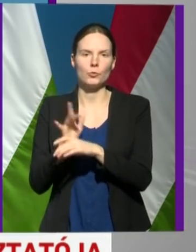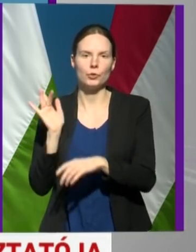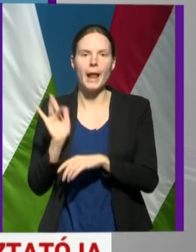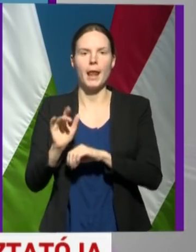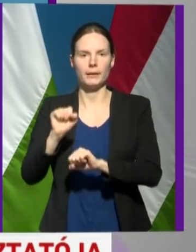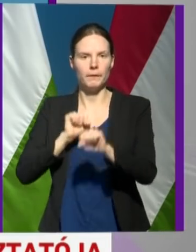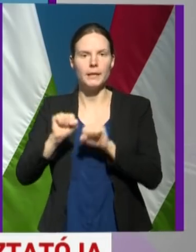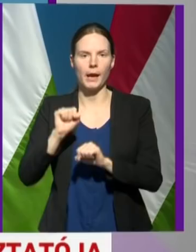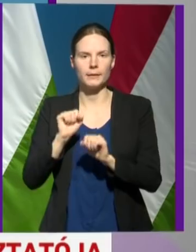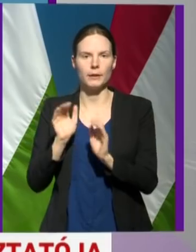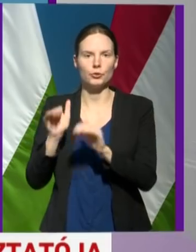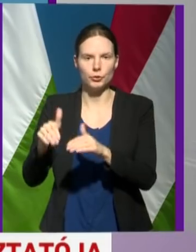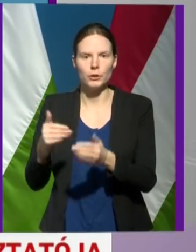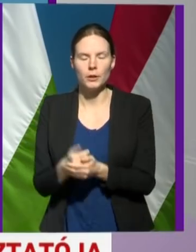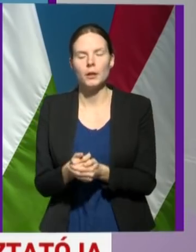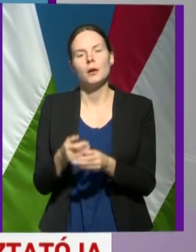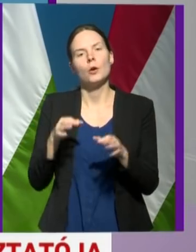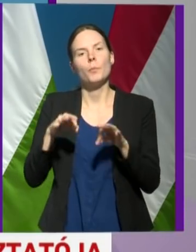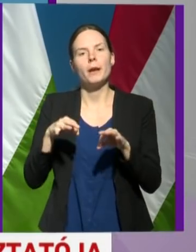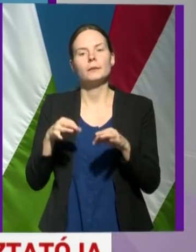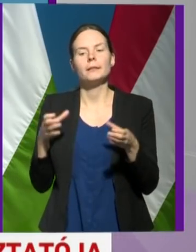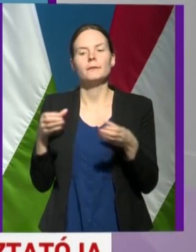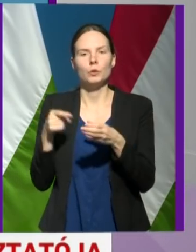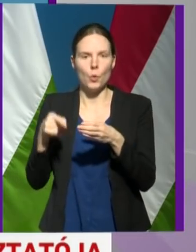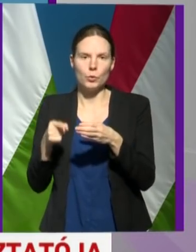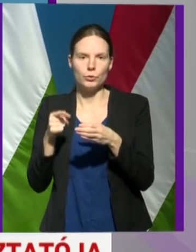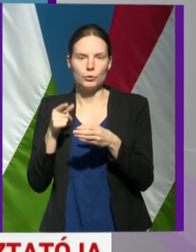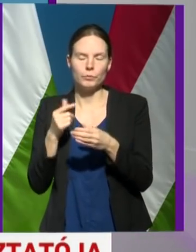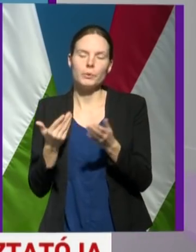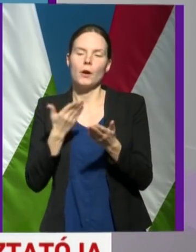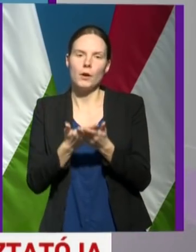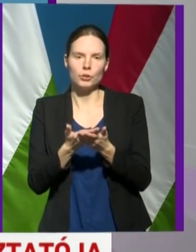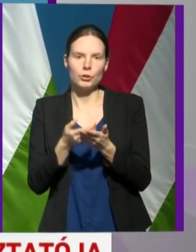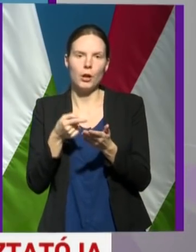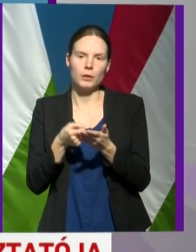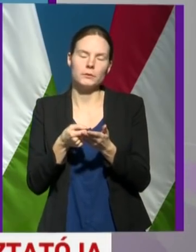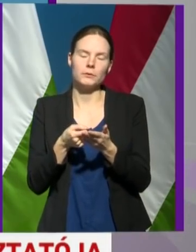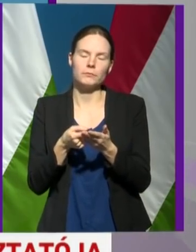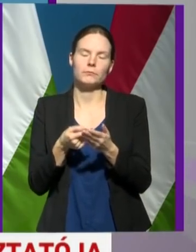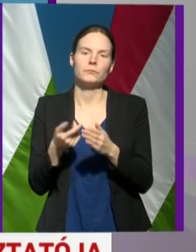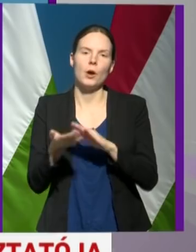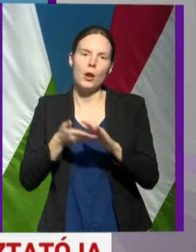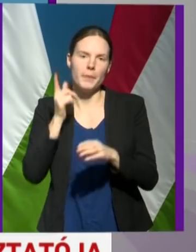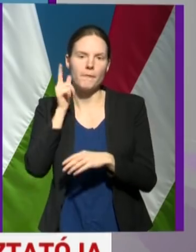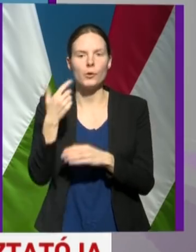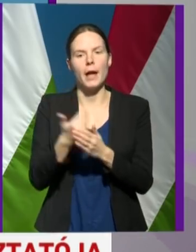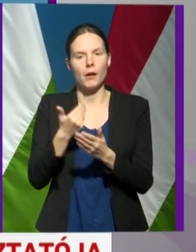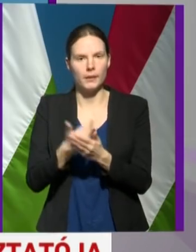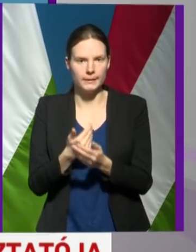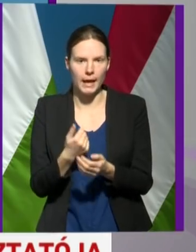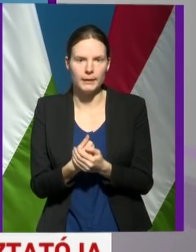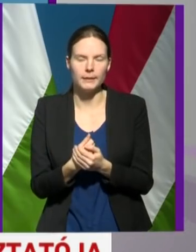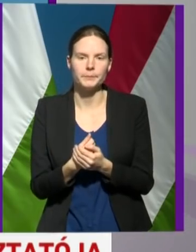az operatív törzs javaslata alapján fognak felhasználni azok az érintettek, akik a védekezésben